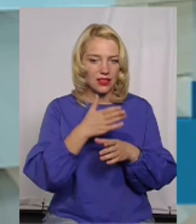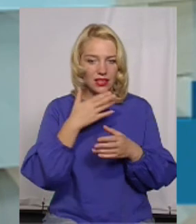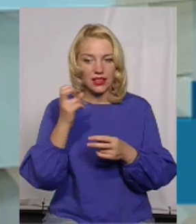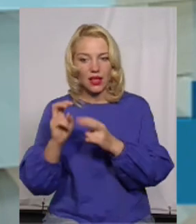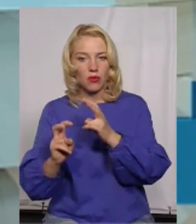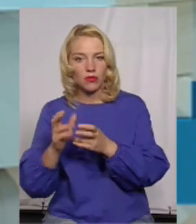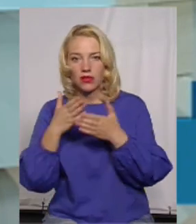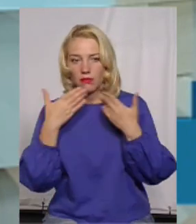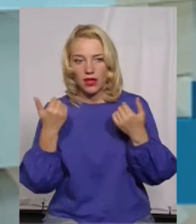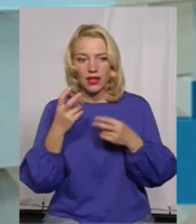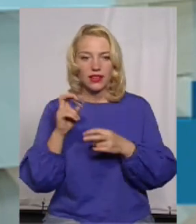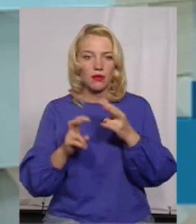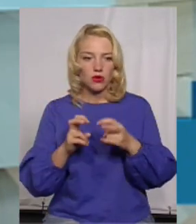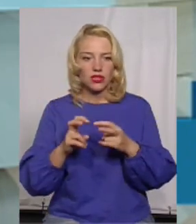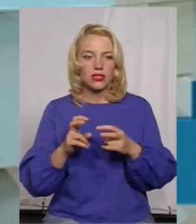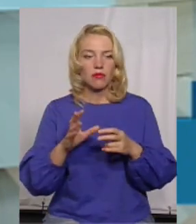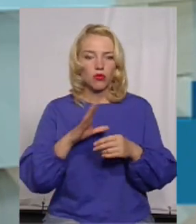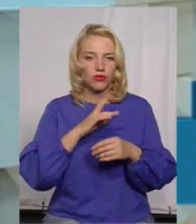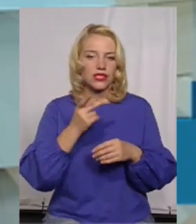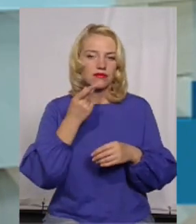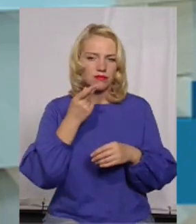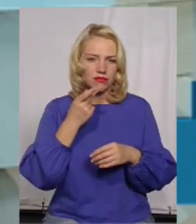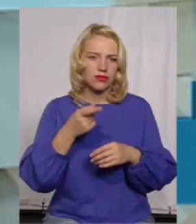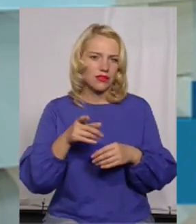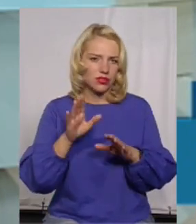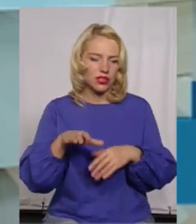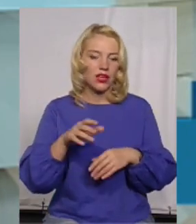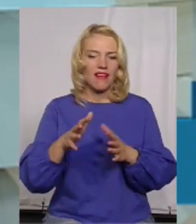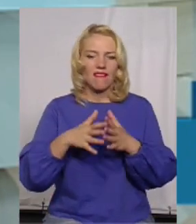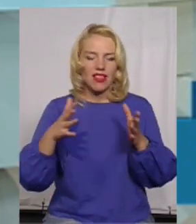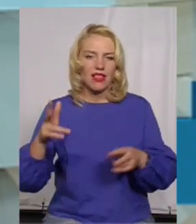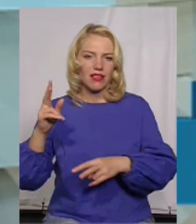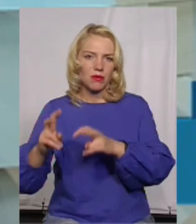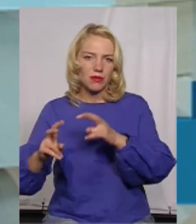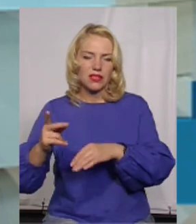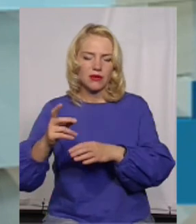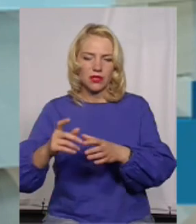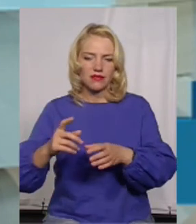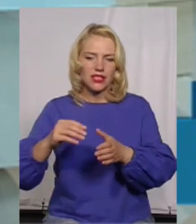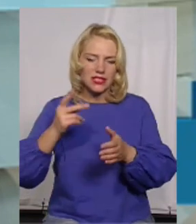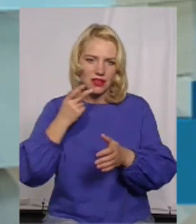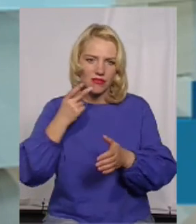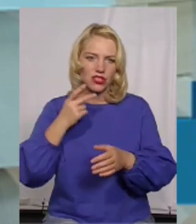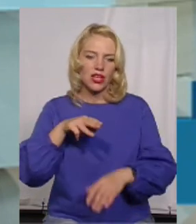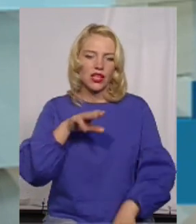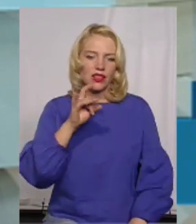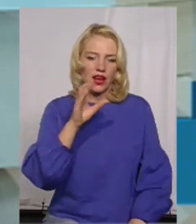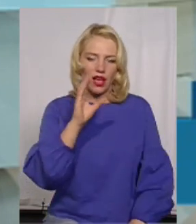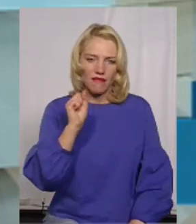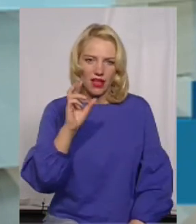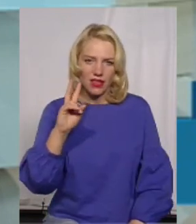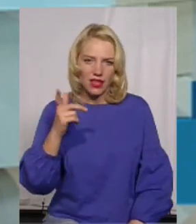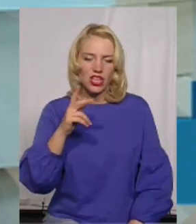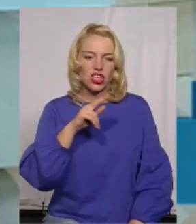промисловості такий досвід існував завжди. Тобто, великі, крупні підприємства завжди в травні, в червні місяці, коли